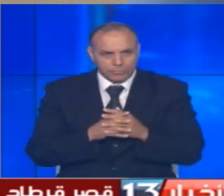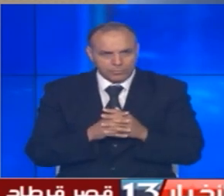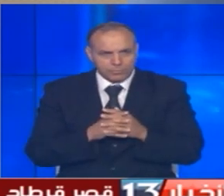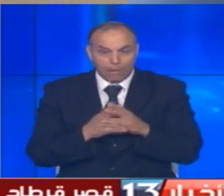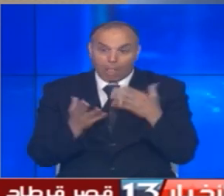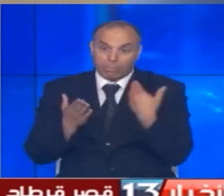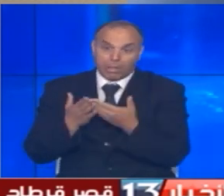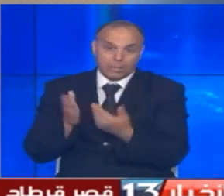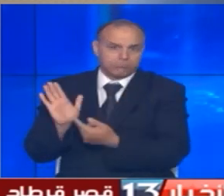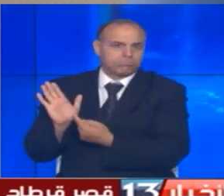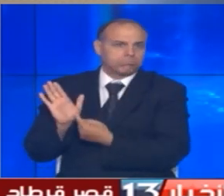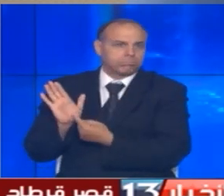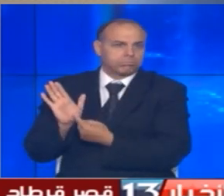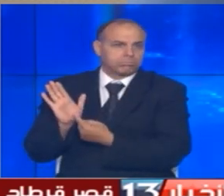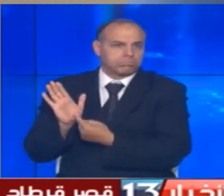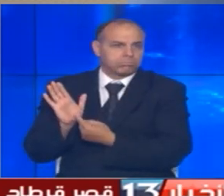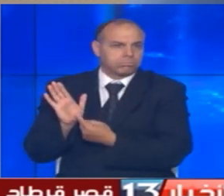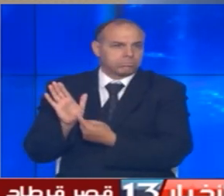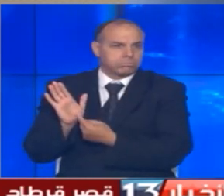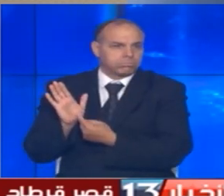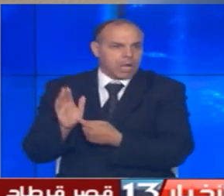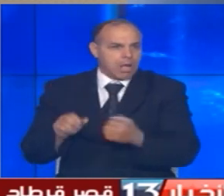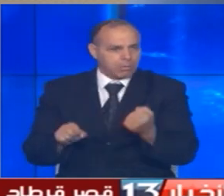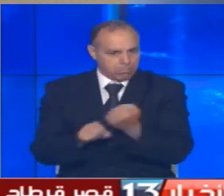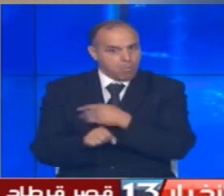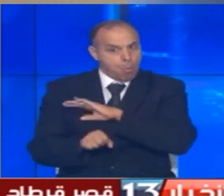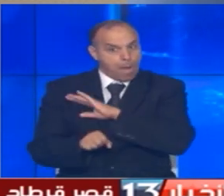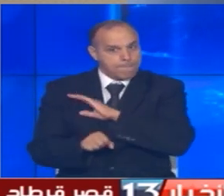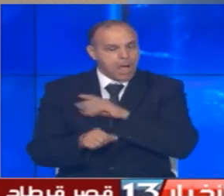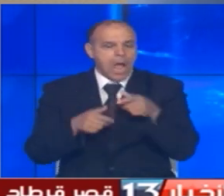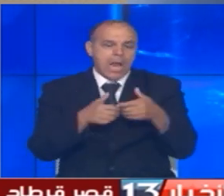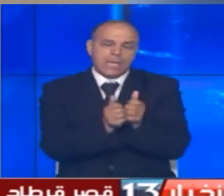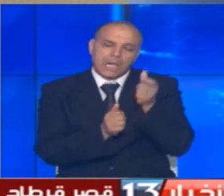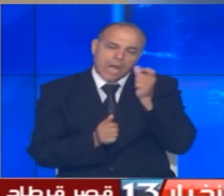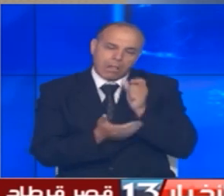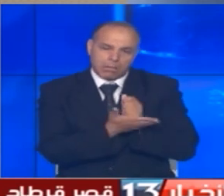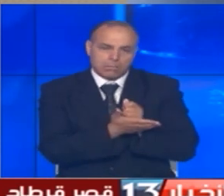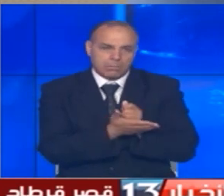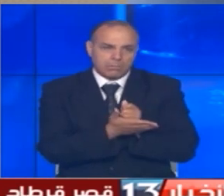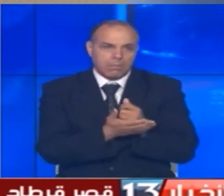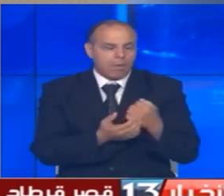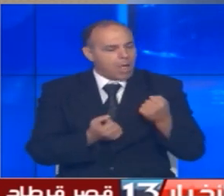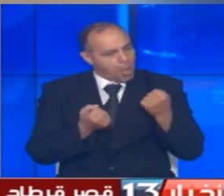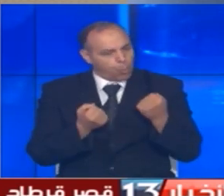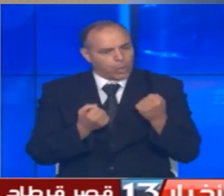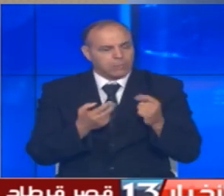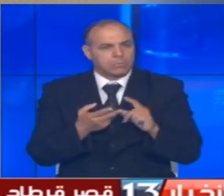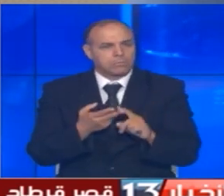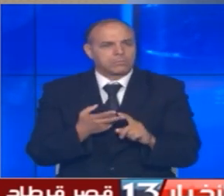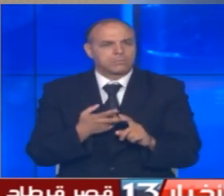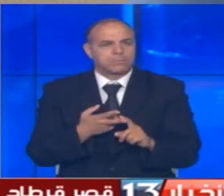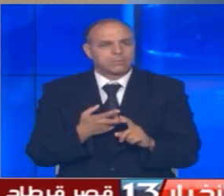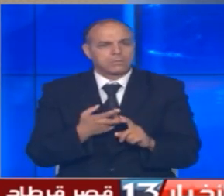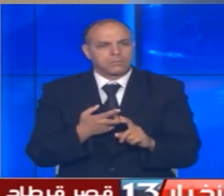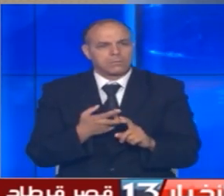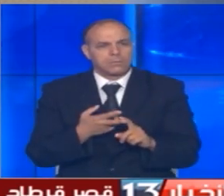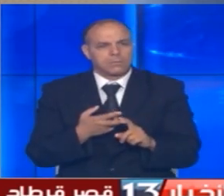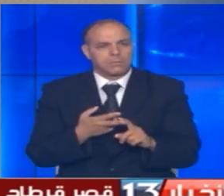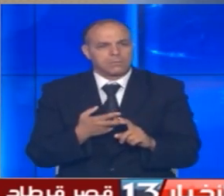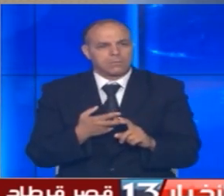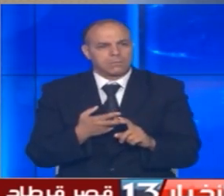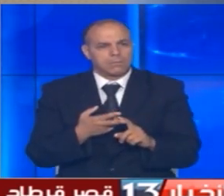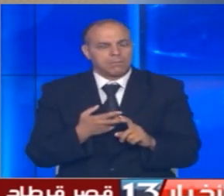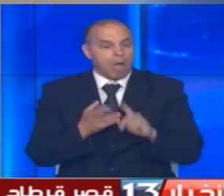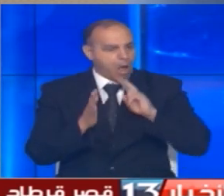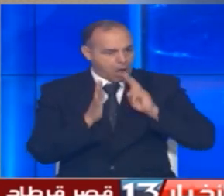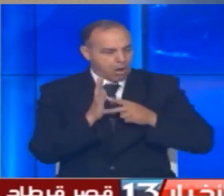الدليل على أنها عندها دور قوي في أخذ